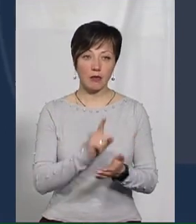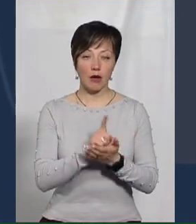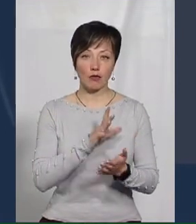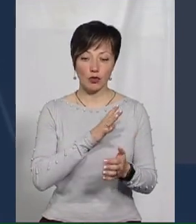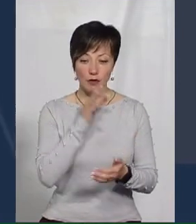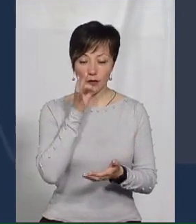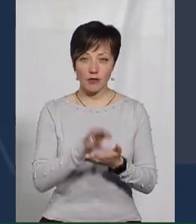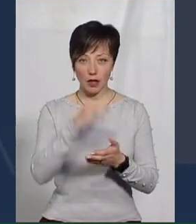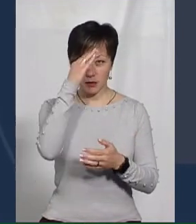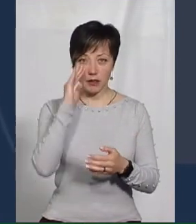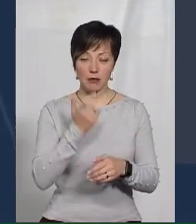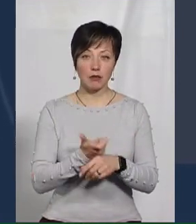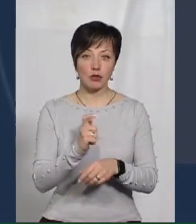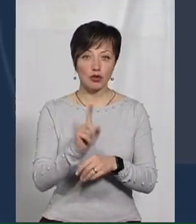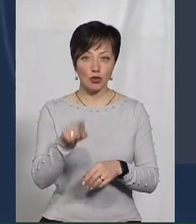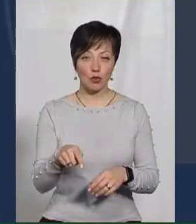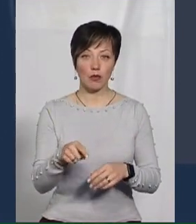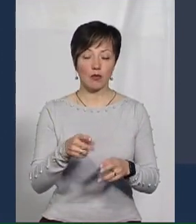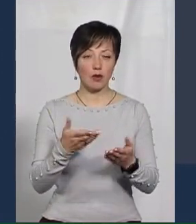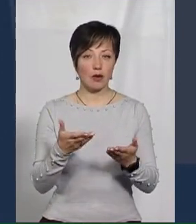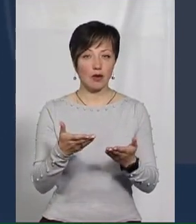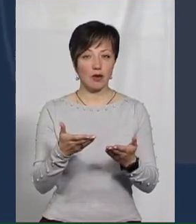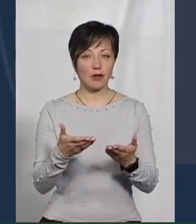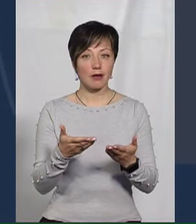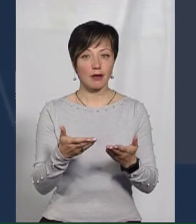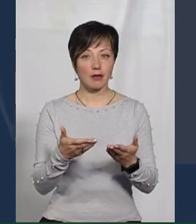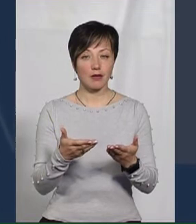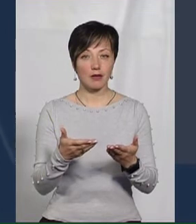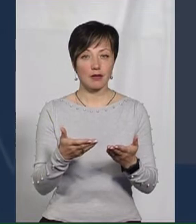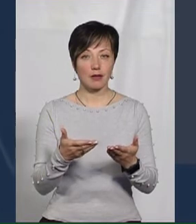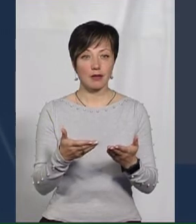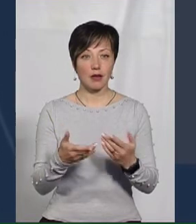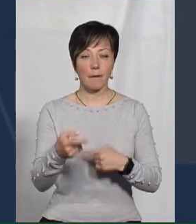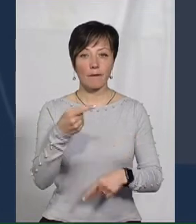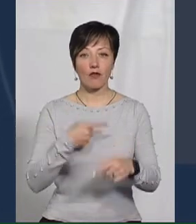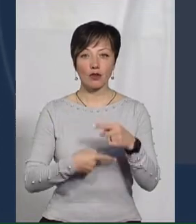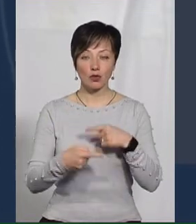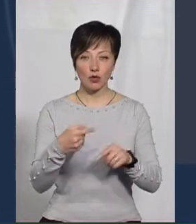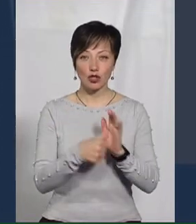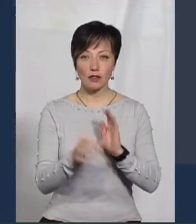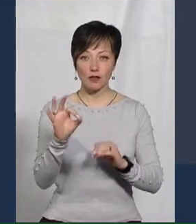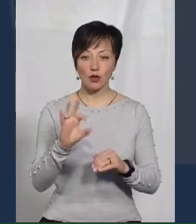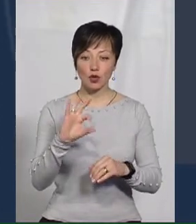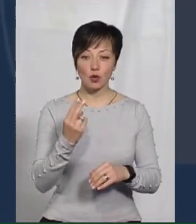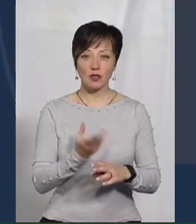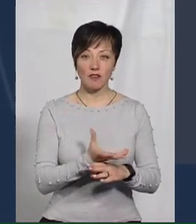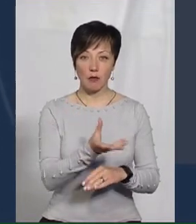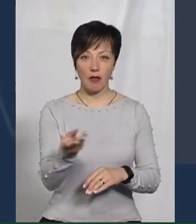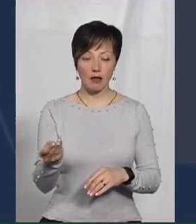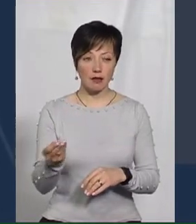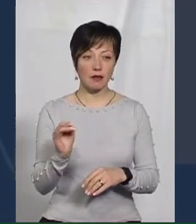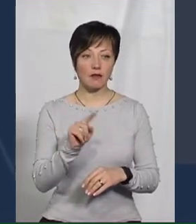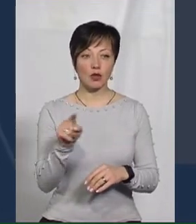бути відповідальні батьки. Більше того, їм повернули практично, десь 6-10% вже повернули соціальні виплати.